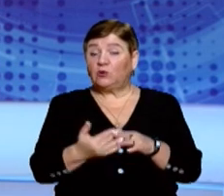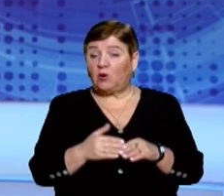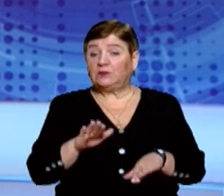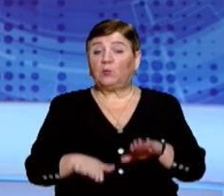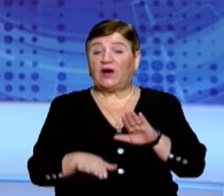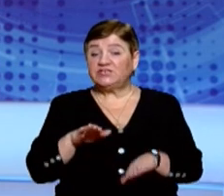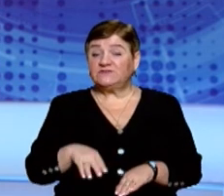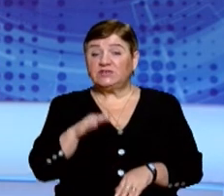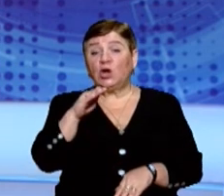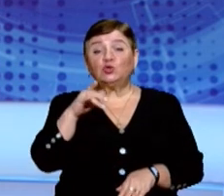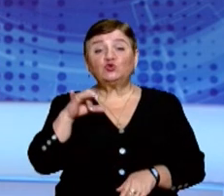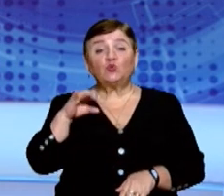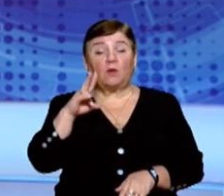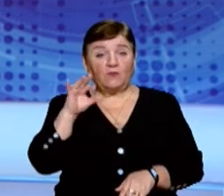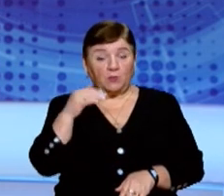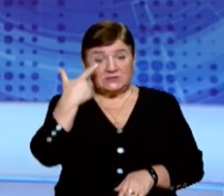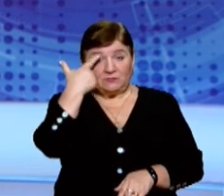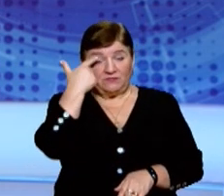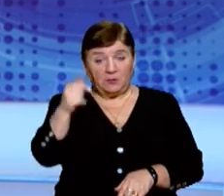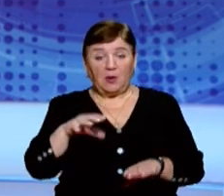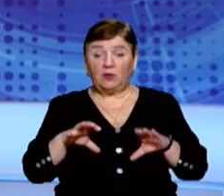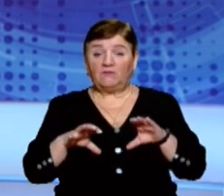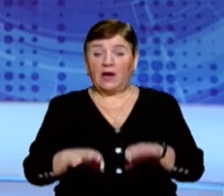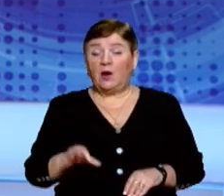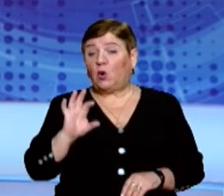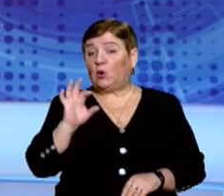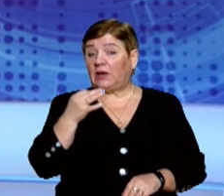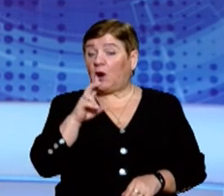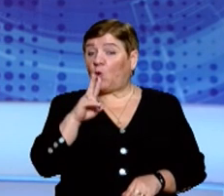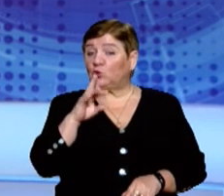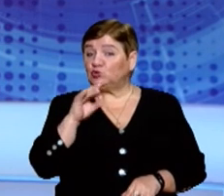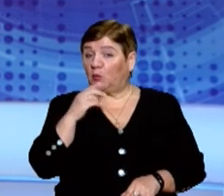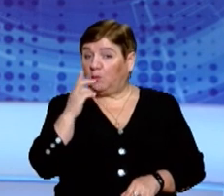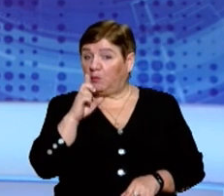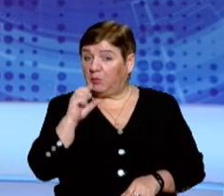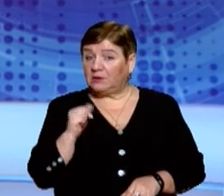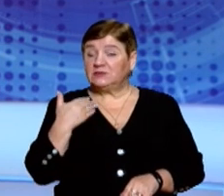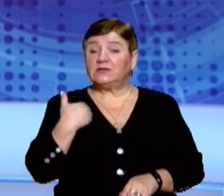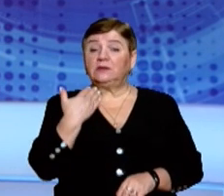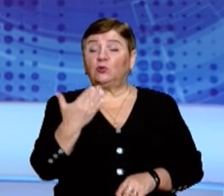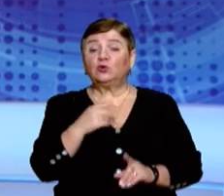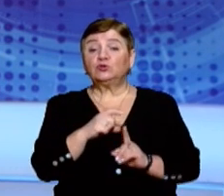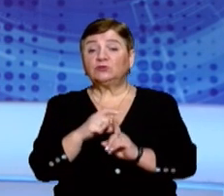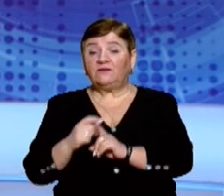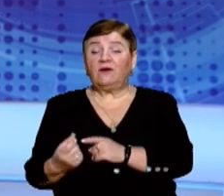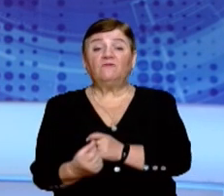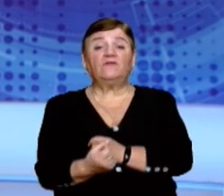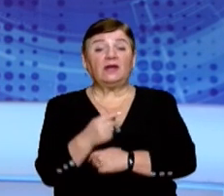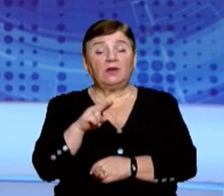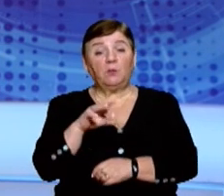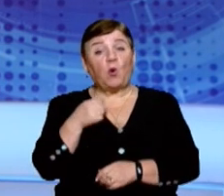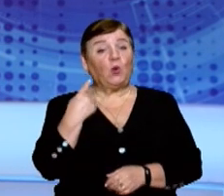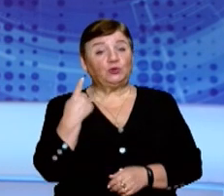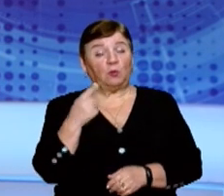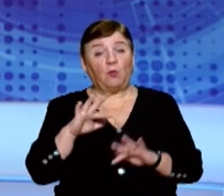Мукачевщині. Про це сьогодні повідомив заступник голови ОДА Олег Коцюба. За його словами, в кожній з цих шкіл виявили по одному